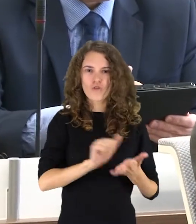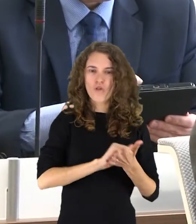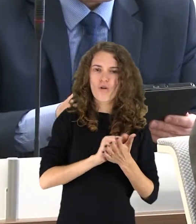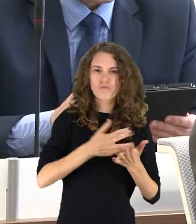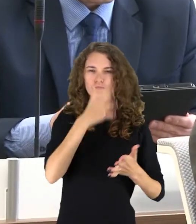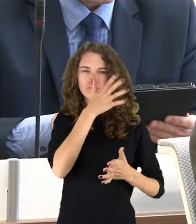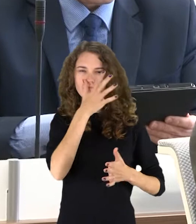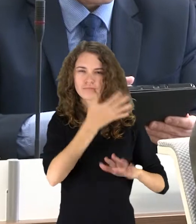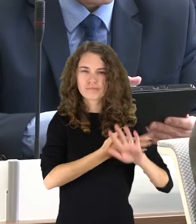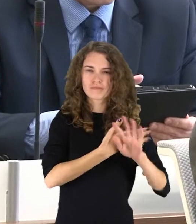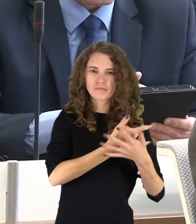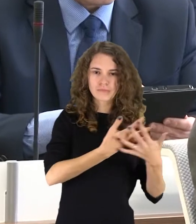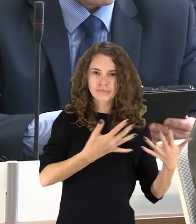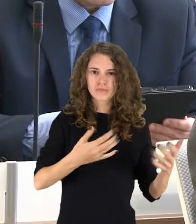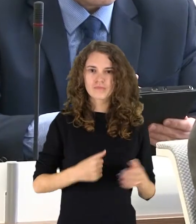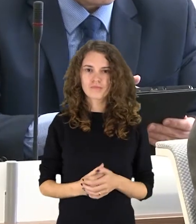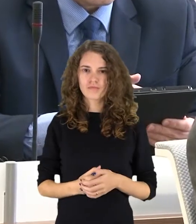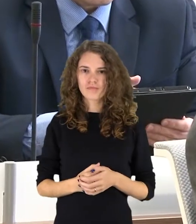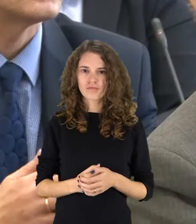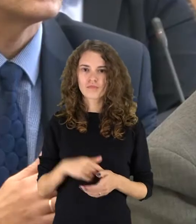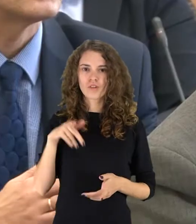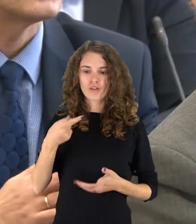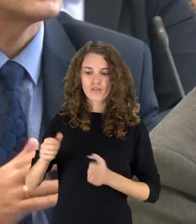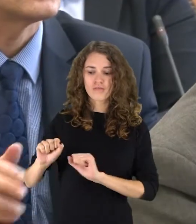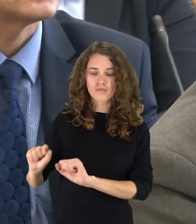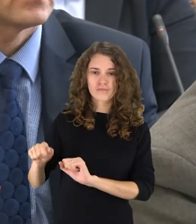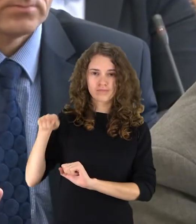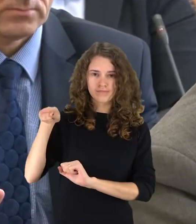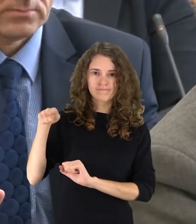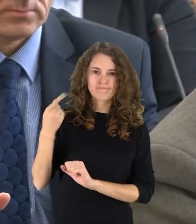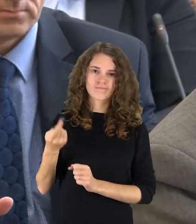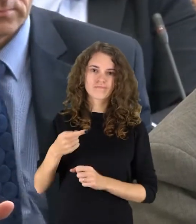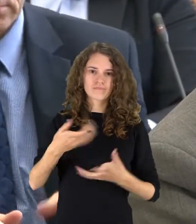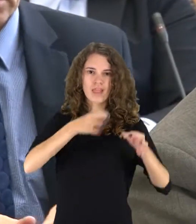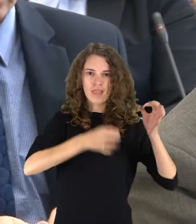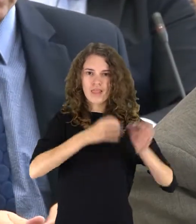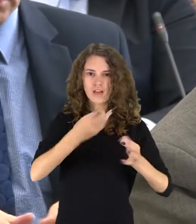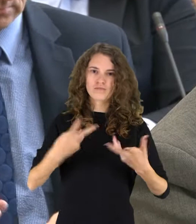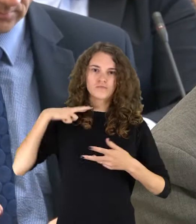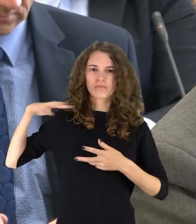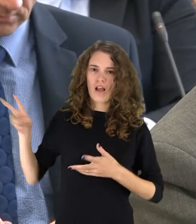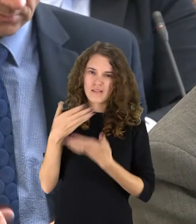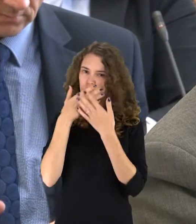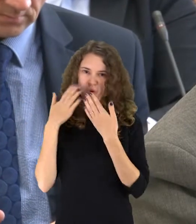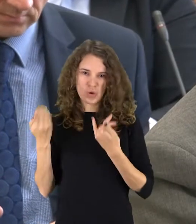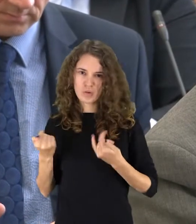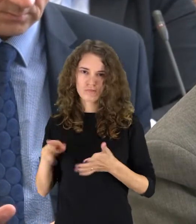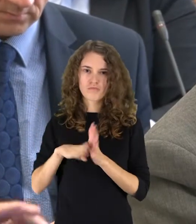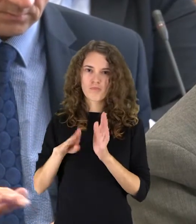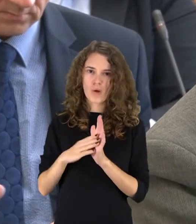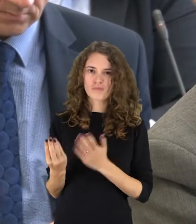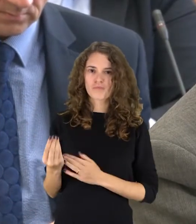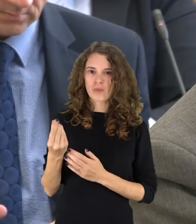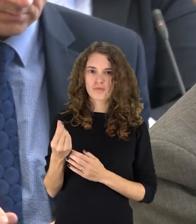Dėl dokumentų suklastojimo ir disponavimo suklastotų. Algis Mačiulis nuo būdžiamosios atsakomybės buvo atleistas pagal įdaimą, o